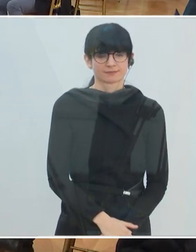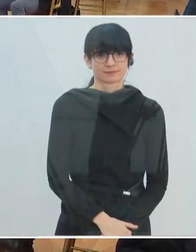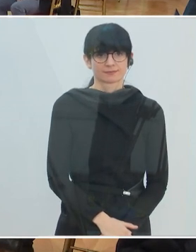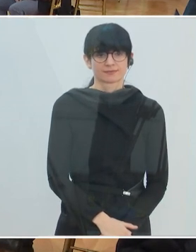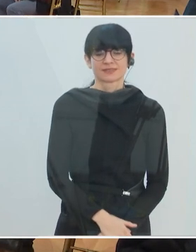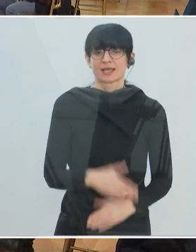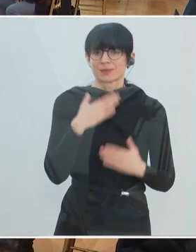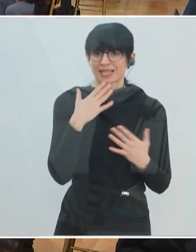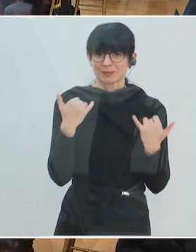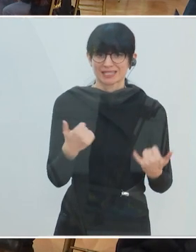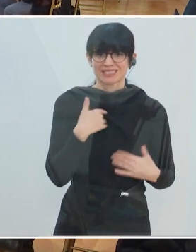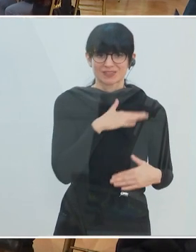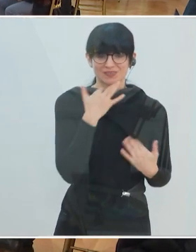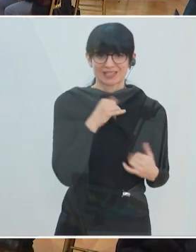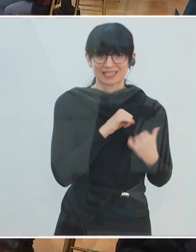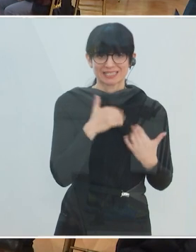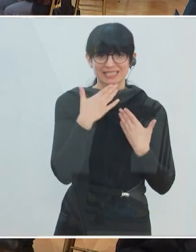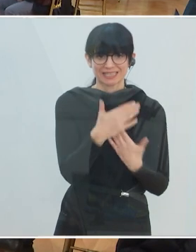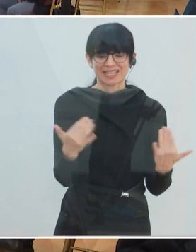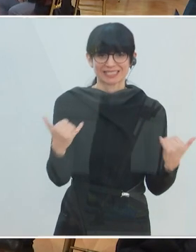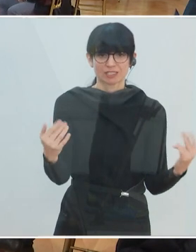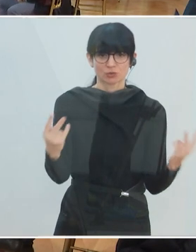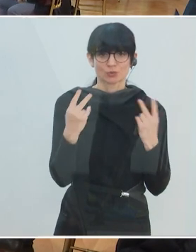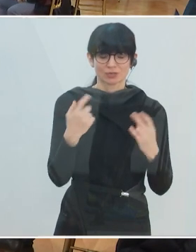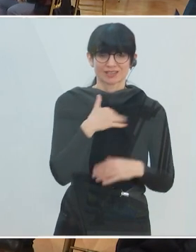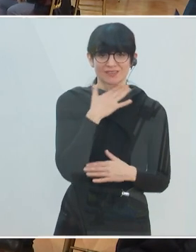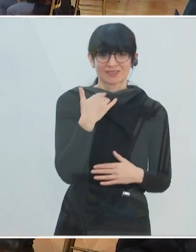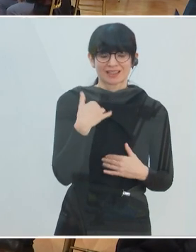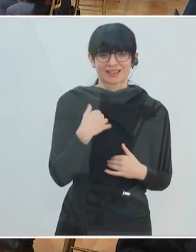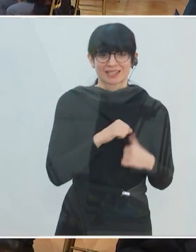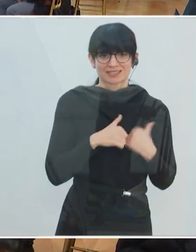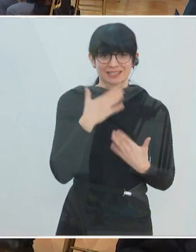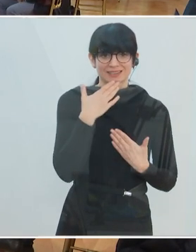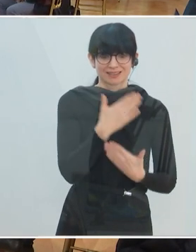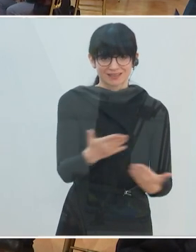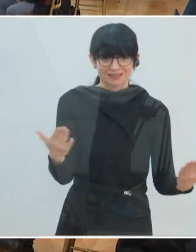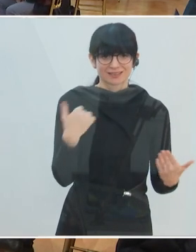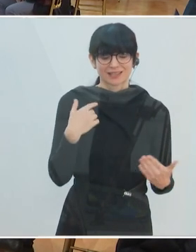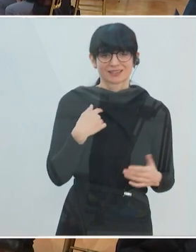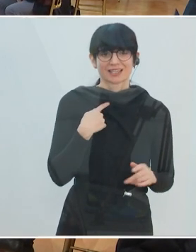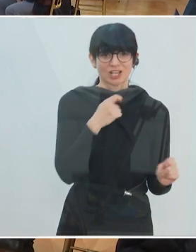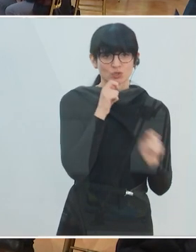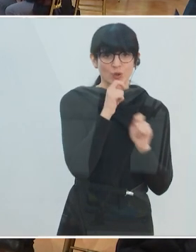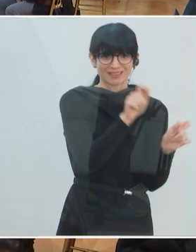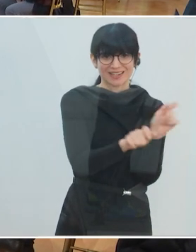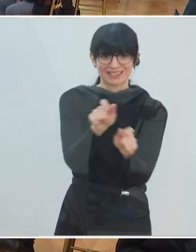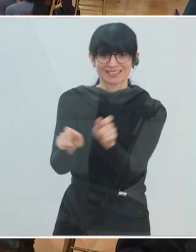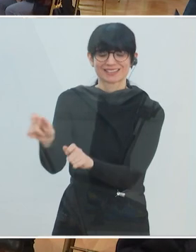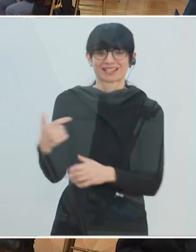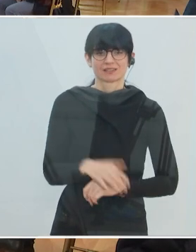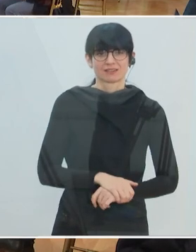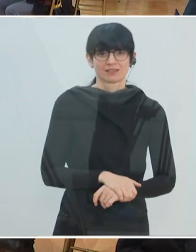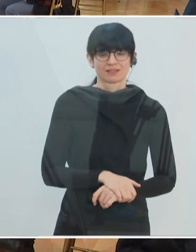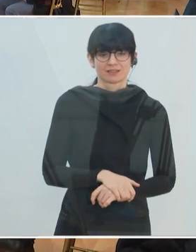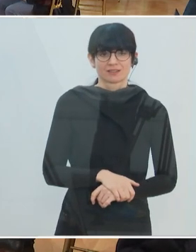Gut, dann bedanke ich mich. Vielen herzlichen Dank bei allen, die zugeschaut haben. Vielen herzlichen Dank bei den Journalistinnen, die hier sind und Fragen stellen